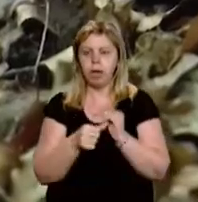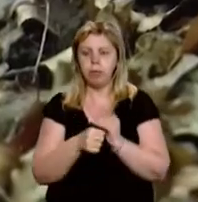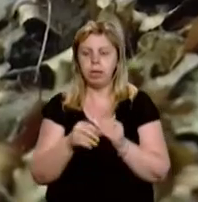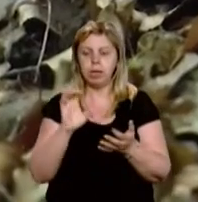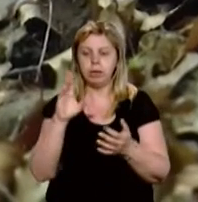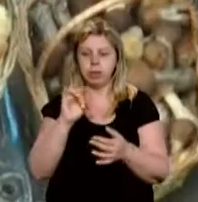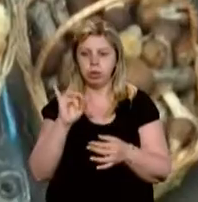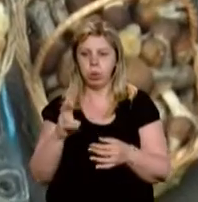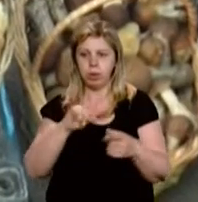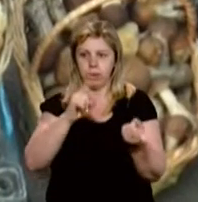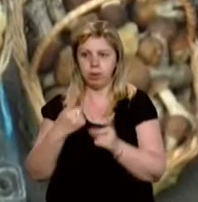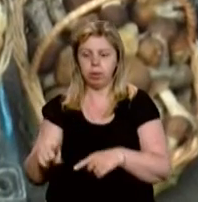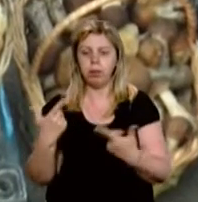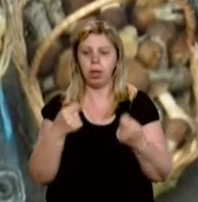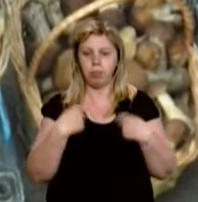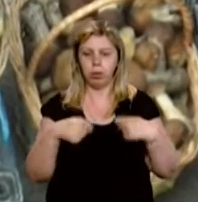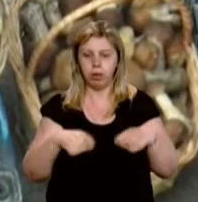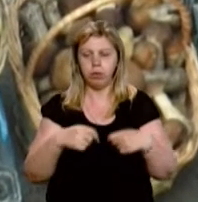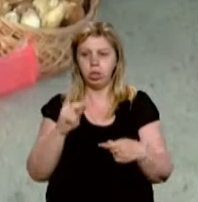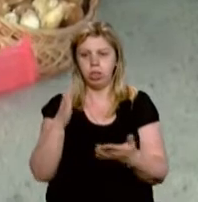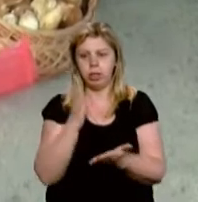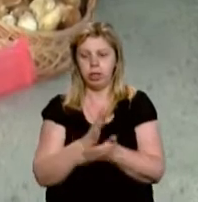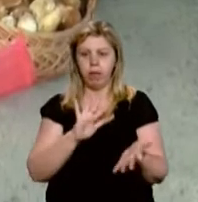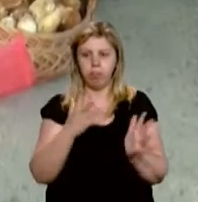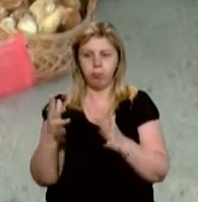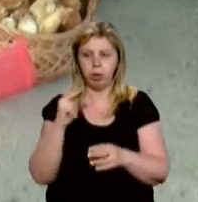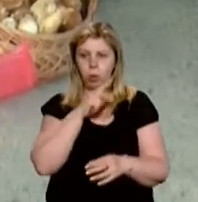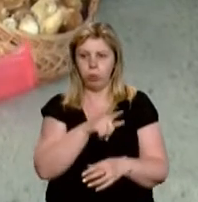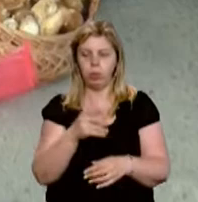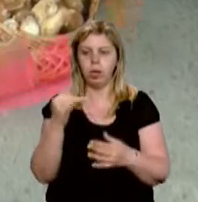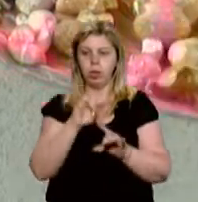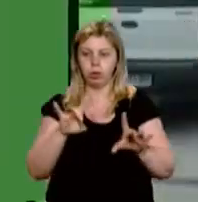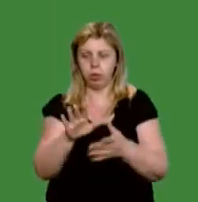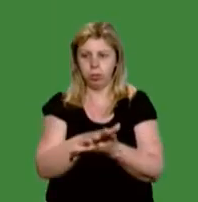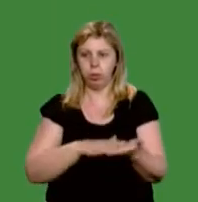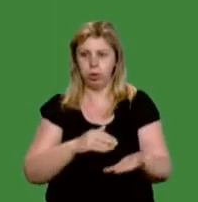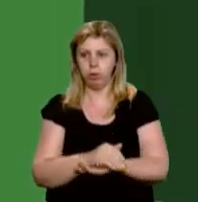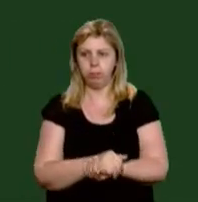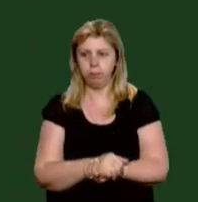сезон на Закарпатті. Де торгують продавці? І чи є випадки отруєння? Розкажемо далі.